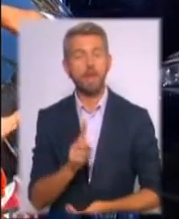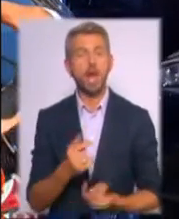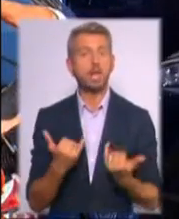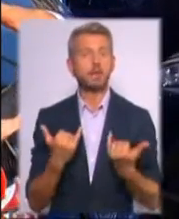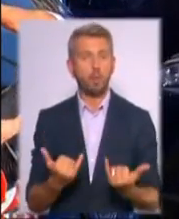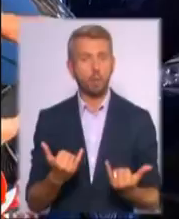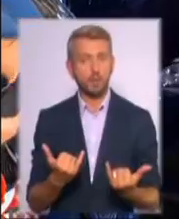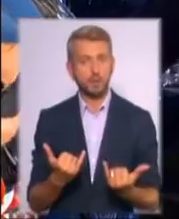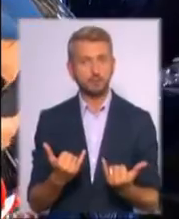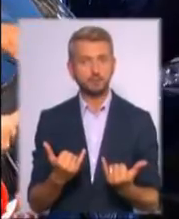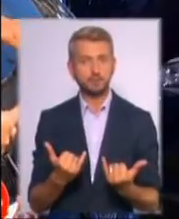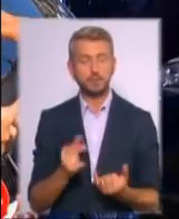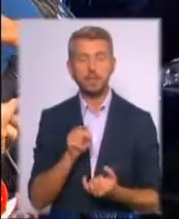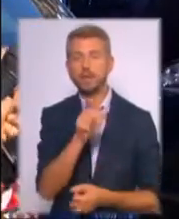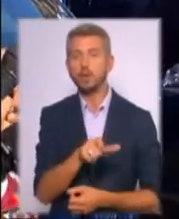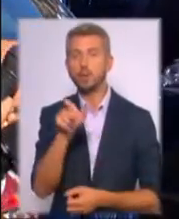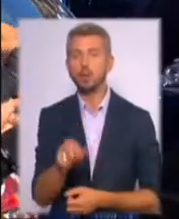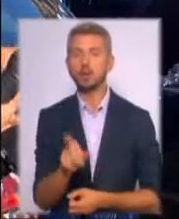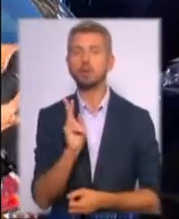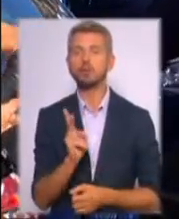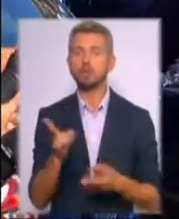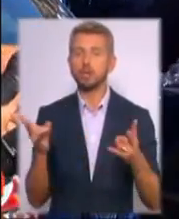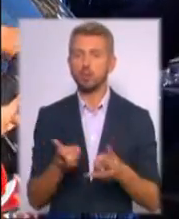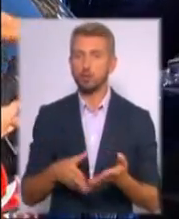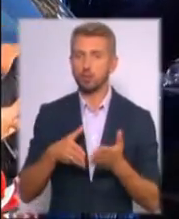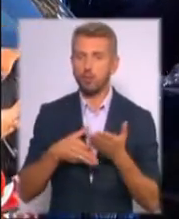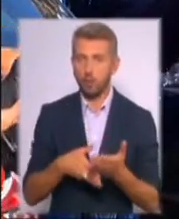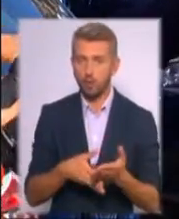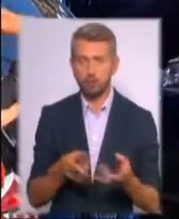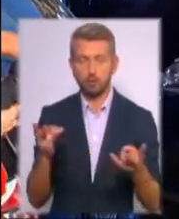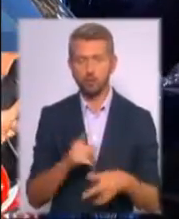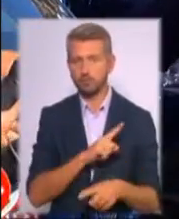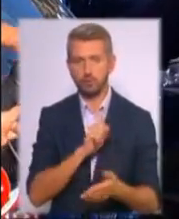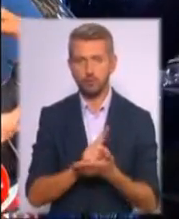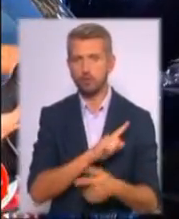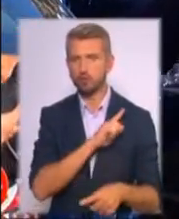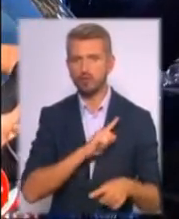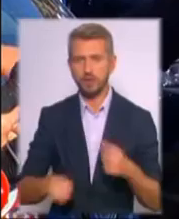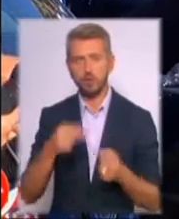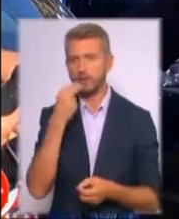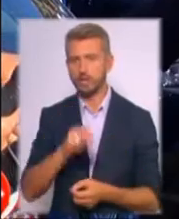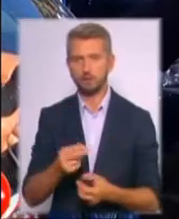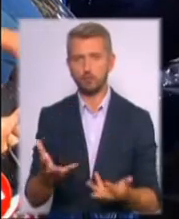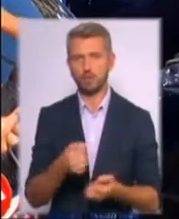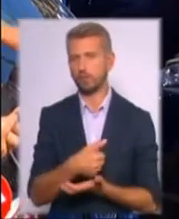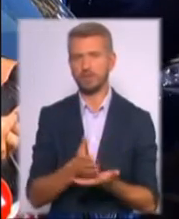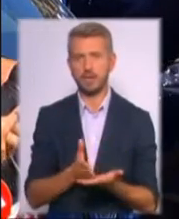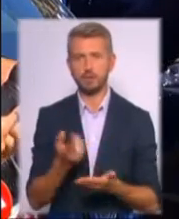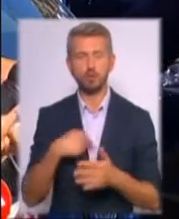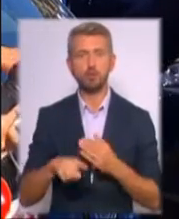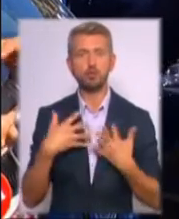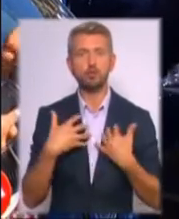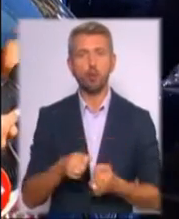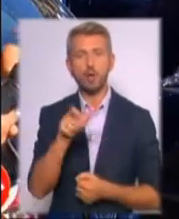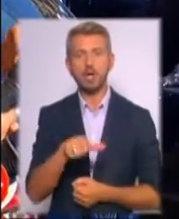ті люди, які потребують допомоги, повинні швидко, ефективно отримувати сервіс, тому що здоров'я